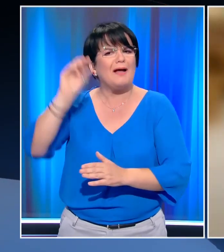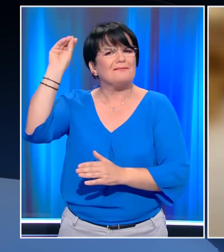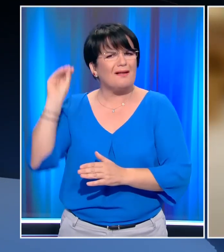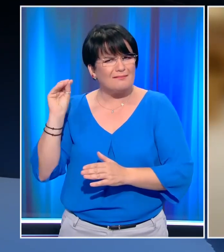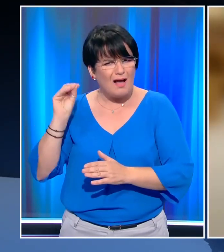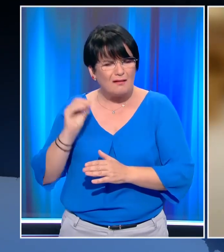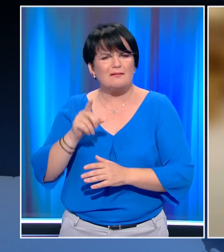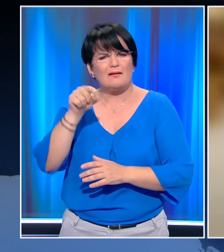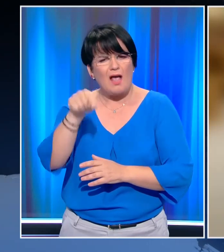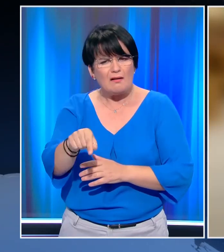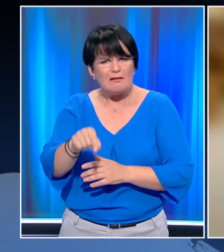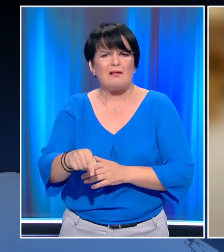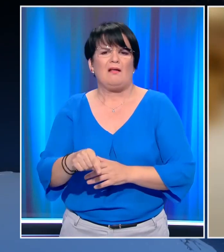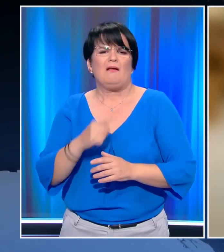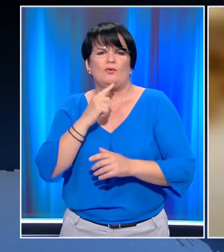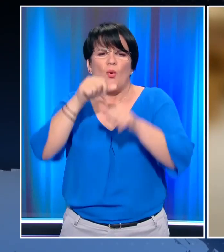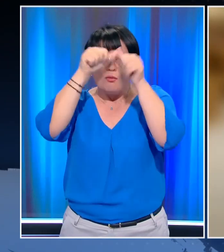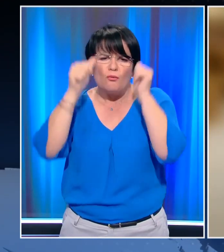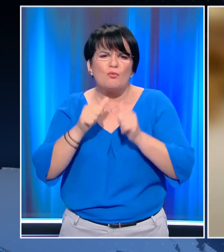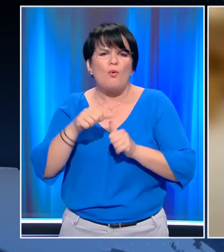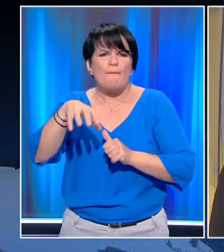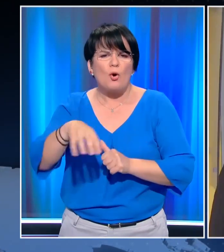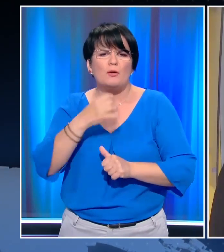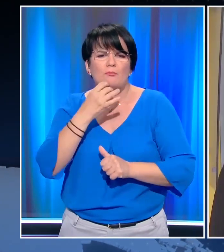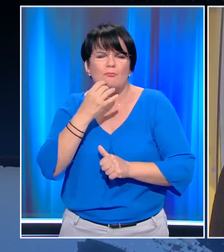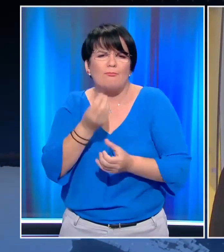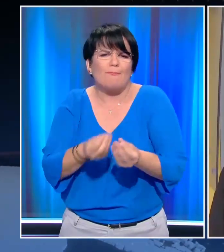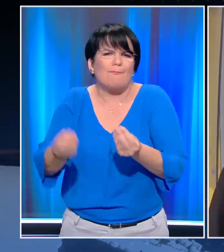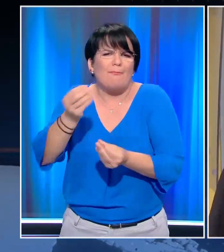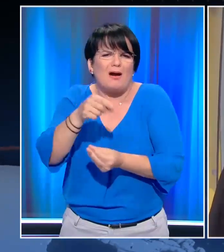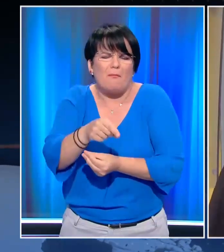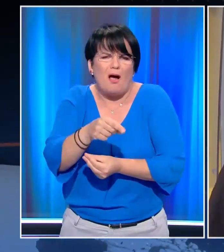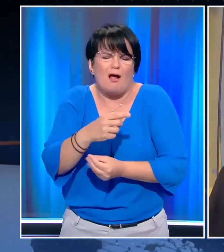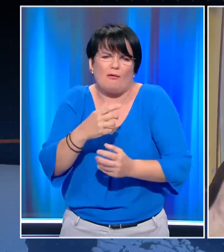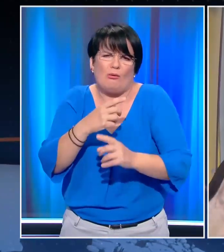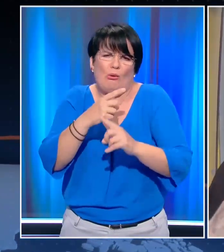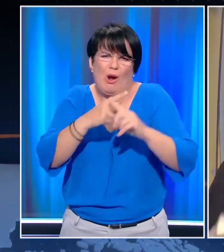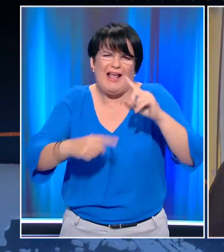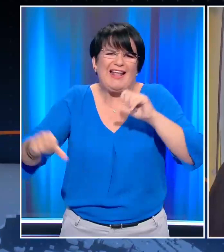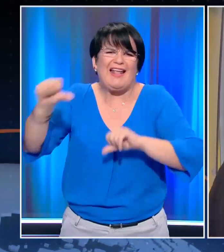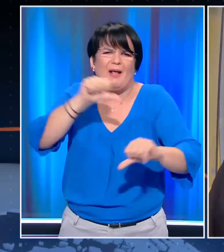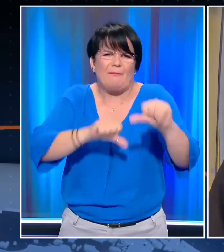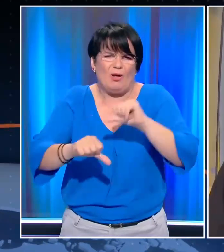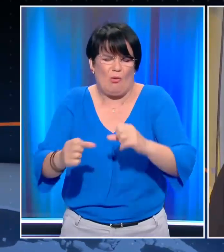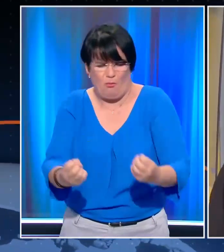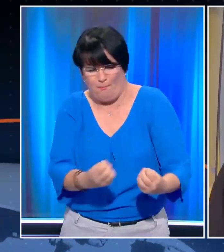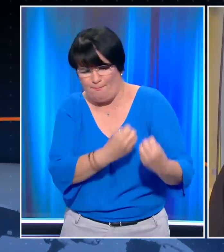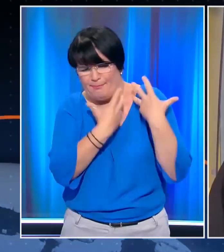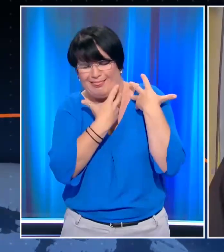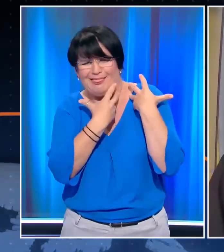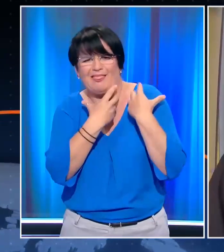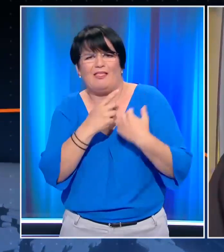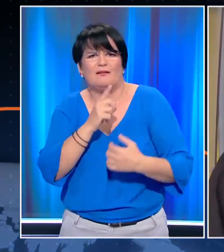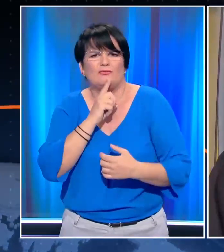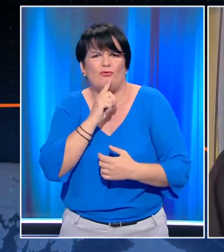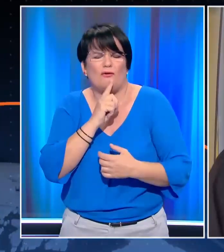στην Ιερά Μονή Πετράκη. Φέρει τα σοβαρότερα τοξικά εγκαύματα από όλους. Τα δικά μου ράσα με το που τα έριξε πάνω στην πλάτη το υλικό, αυτόματα